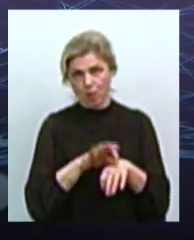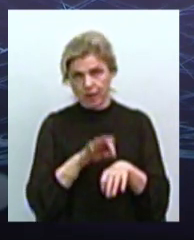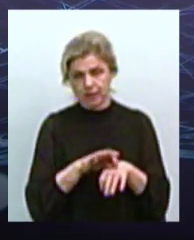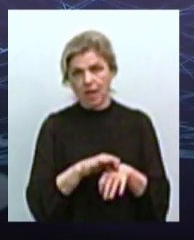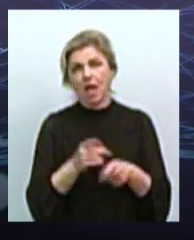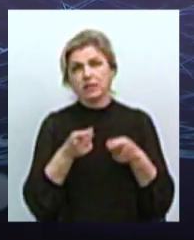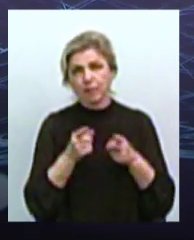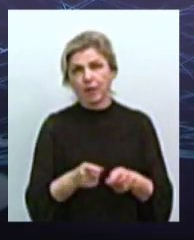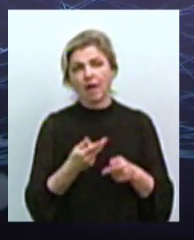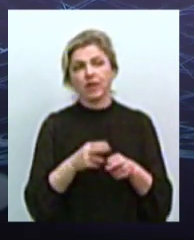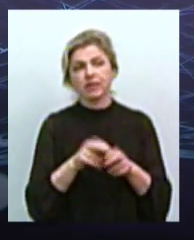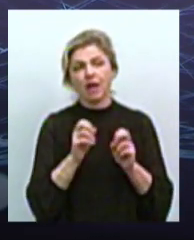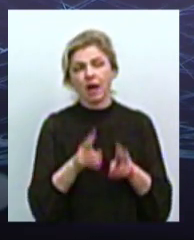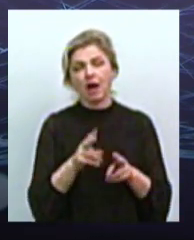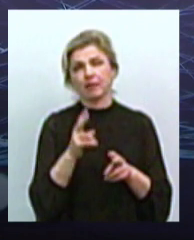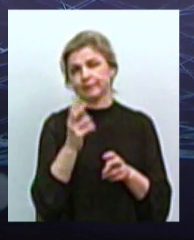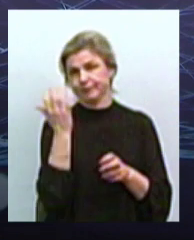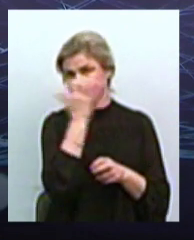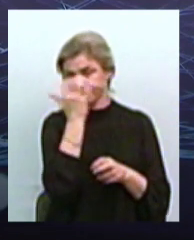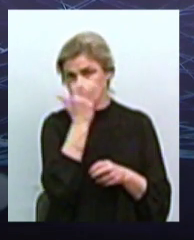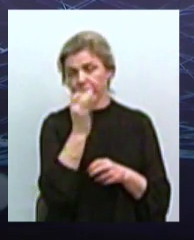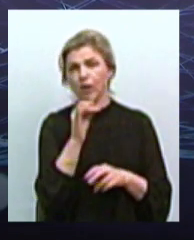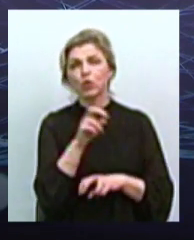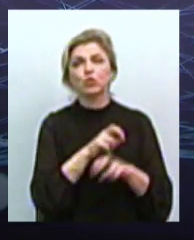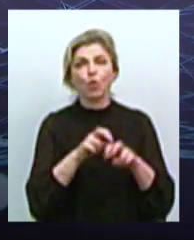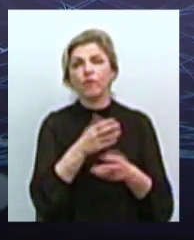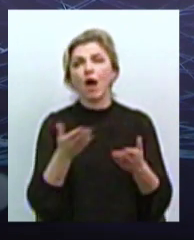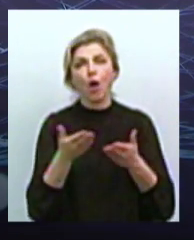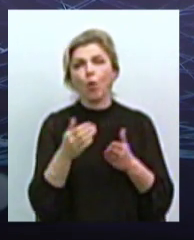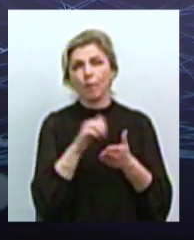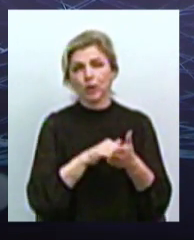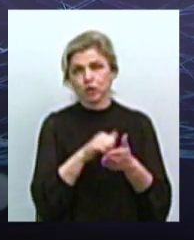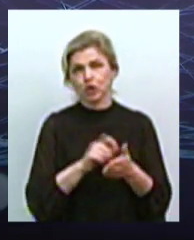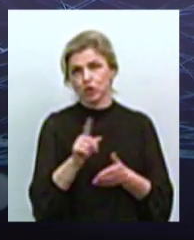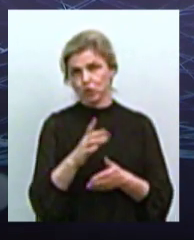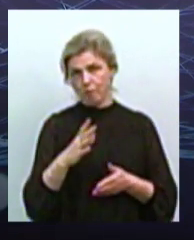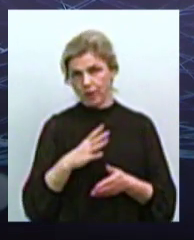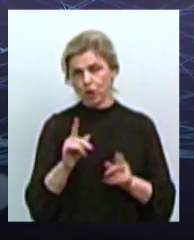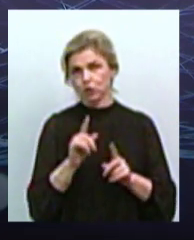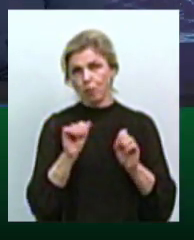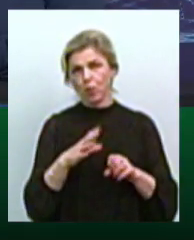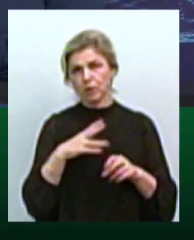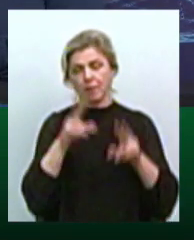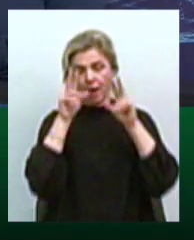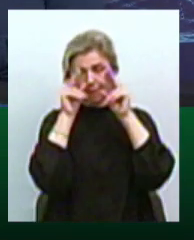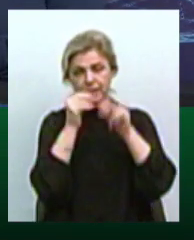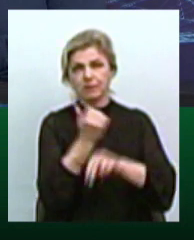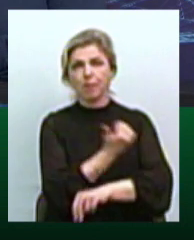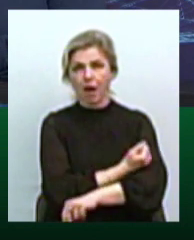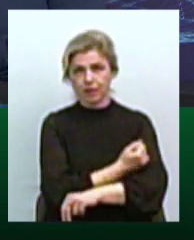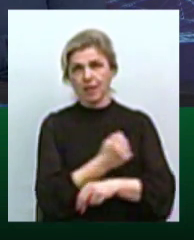як замилення очей для людей і пошук якоїсь причини, аби вона була, щоб можна було приспати тварину. Але насправді це